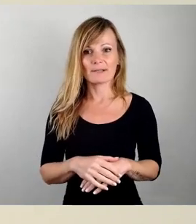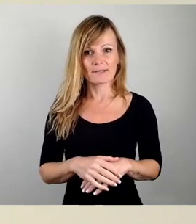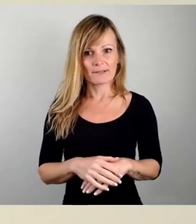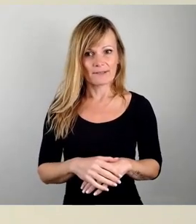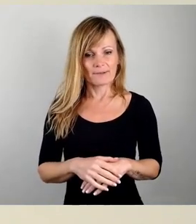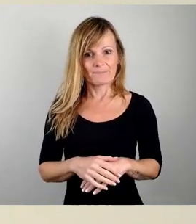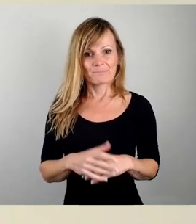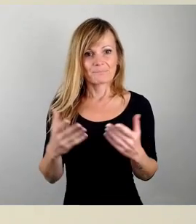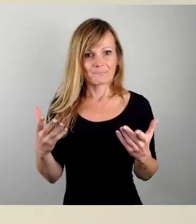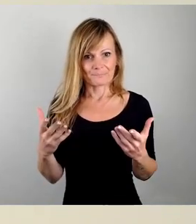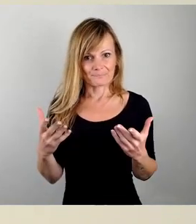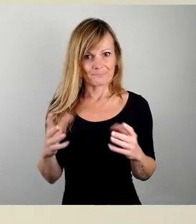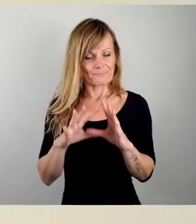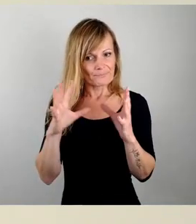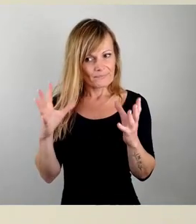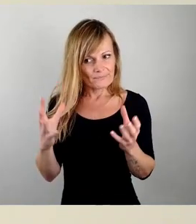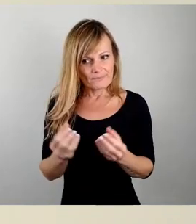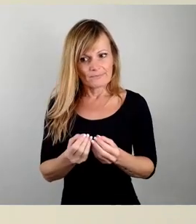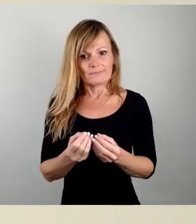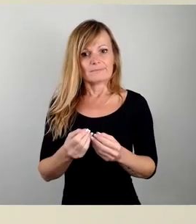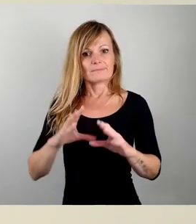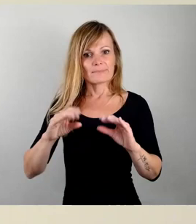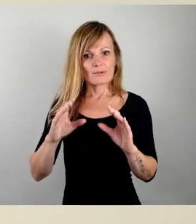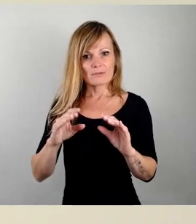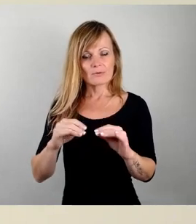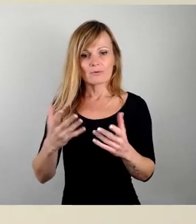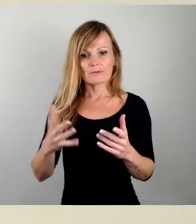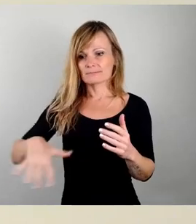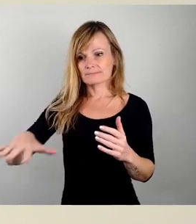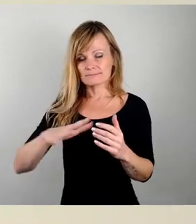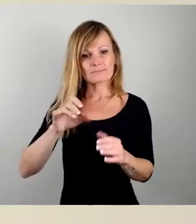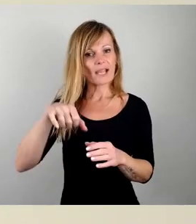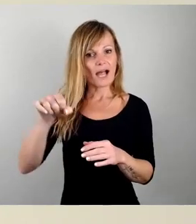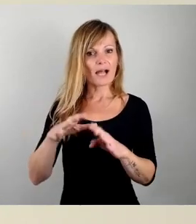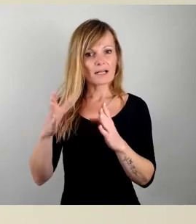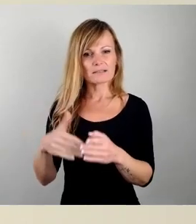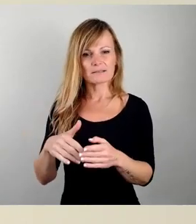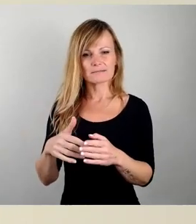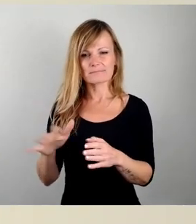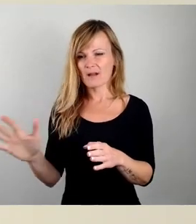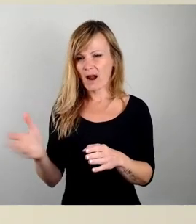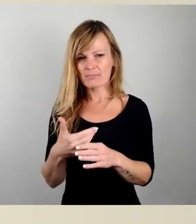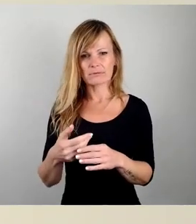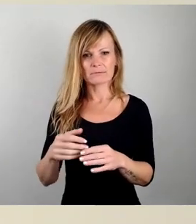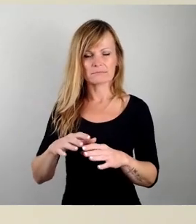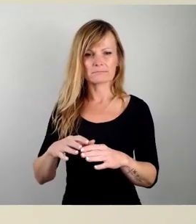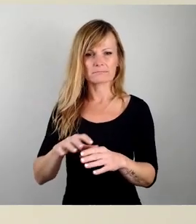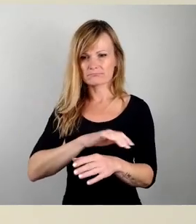Nutzungsverhältnisse von Garagen zu kündigen oder Garagen gar abzureißen. Das geht gar nicht rechtlich.